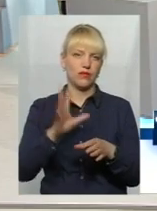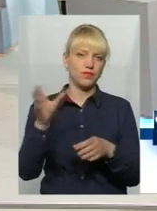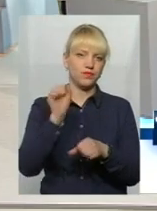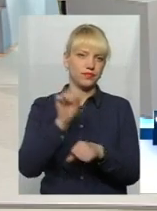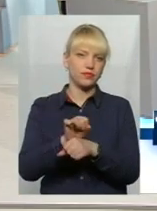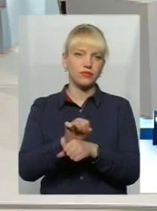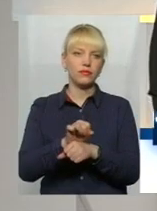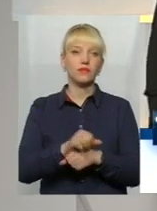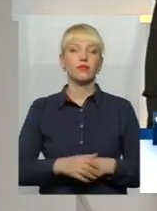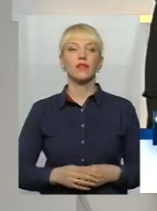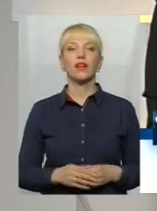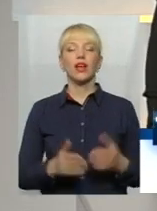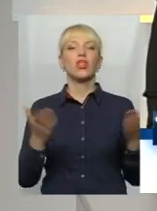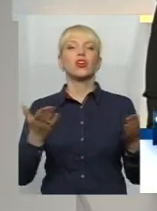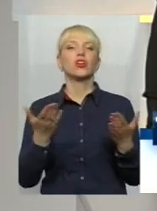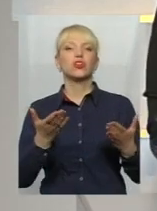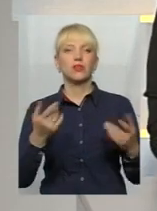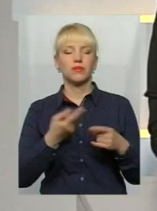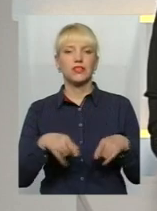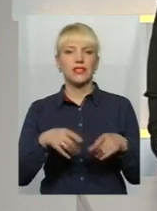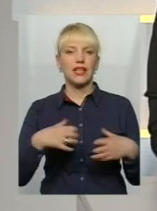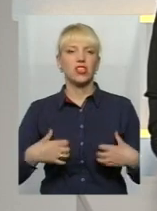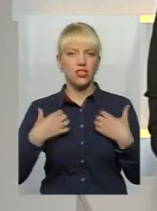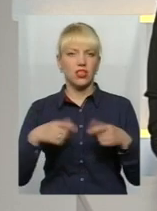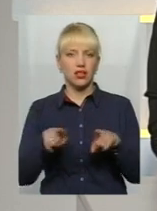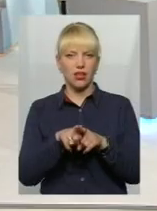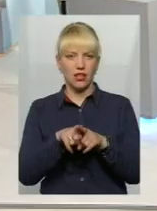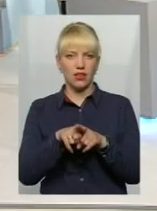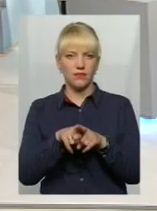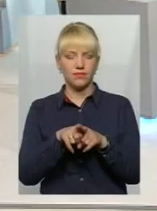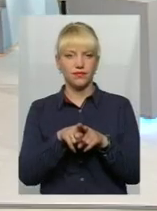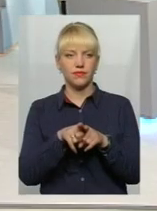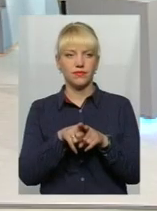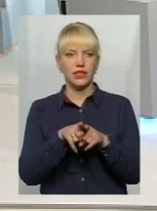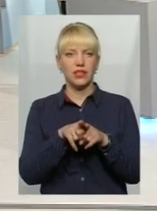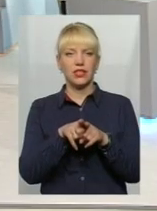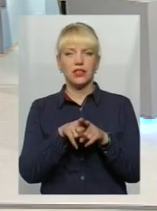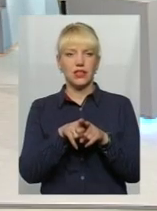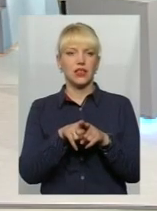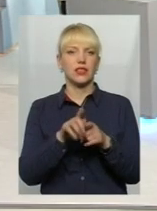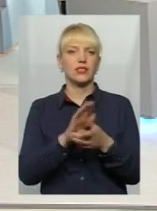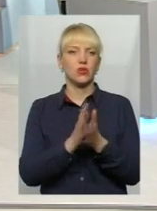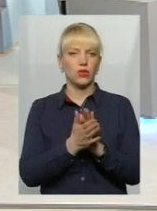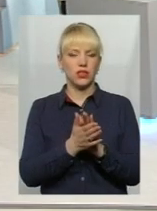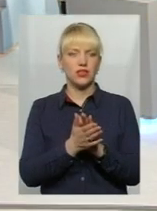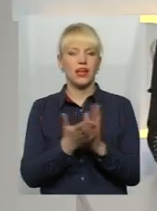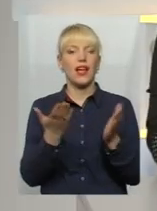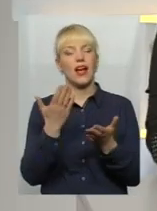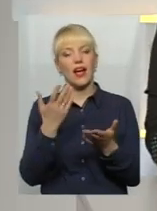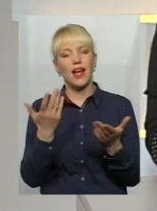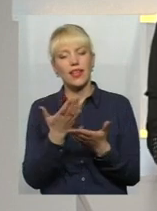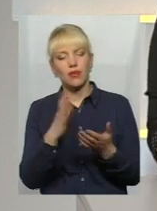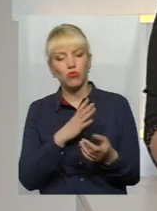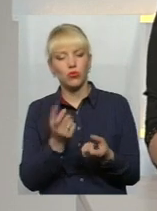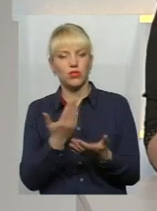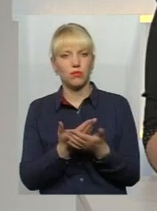така страшна є торгівля стихійна? Є якась інформація взагалі? Так. А які були виявлені